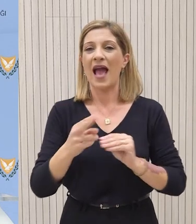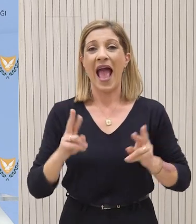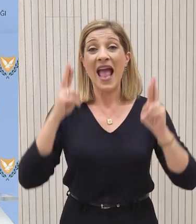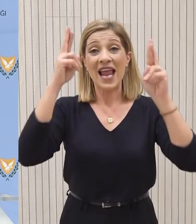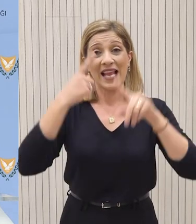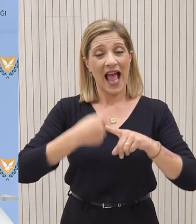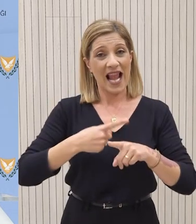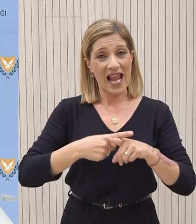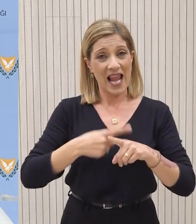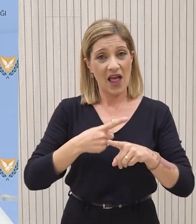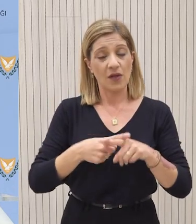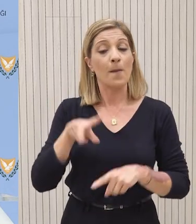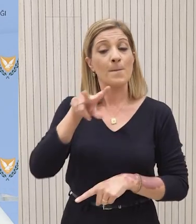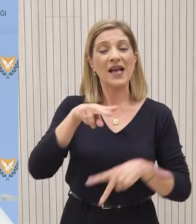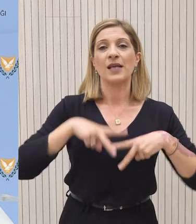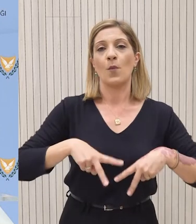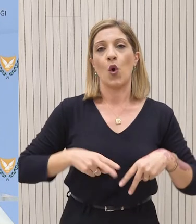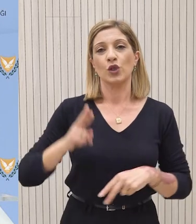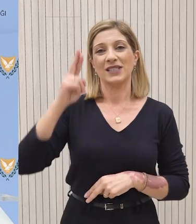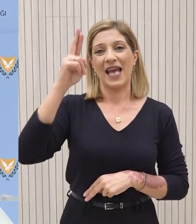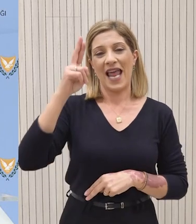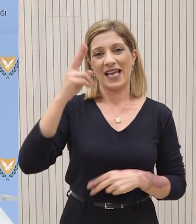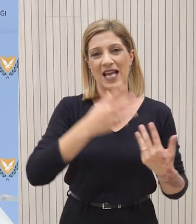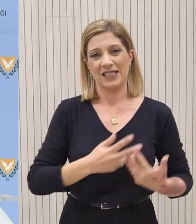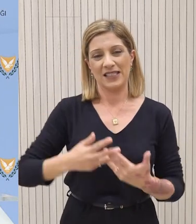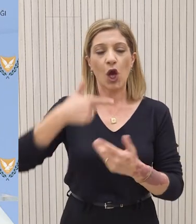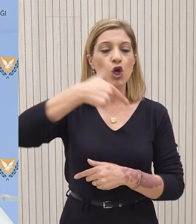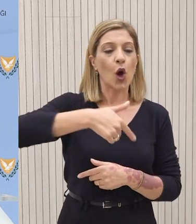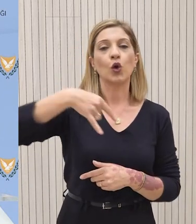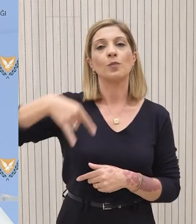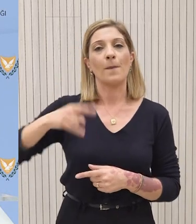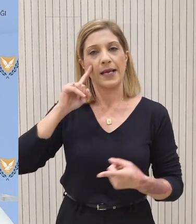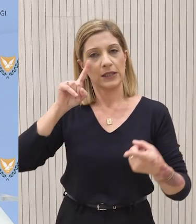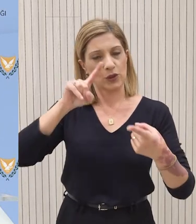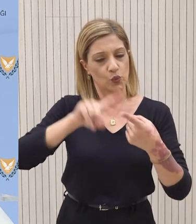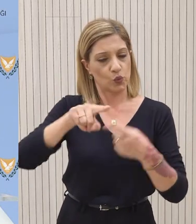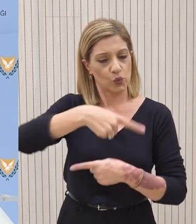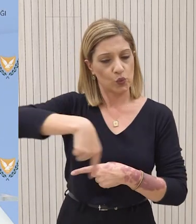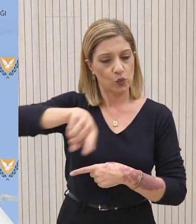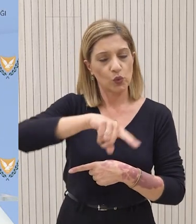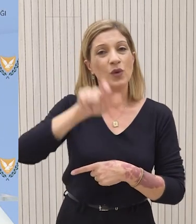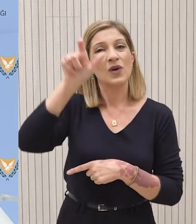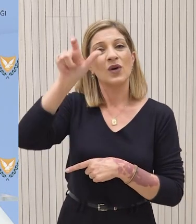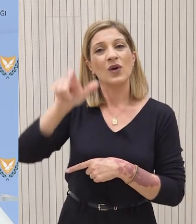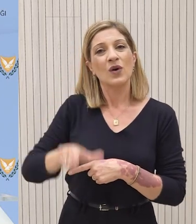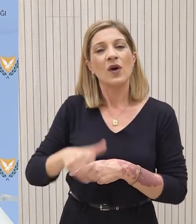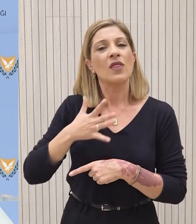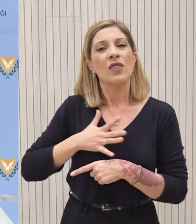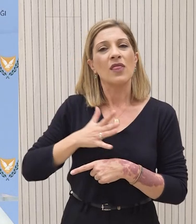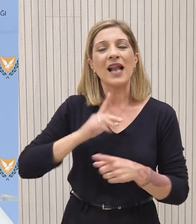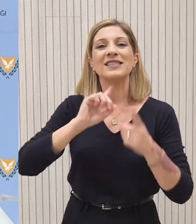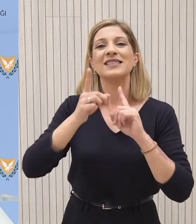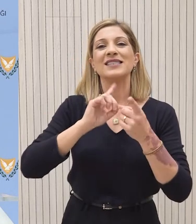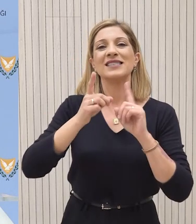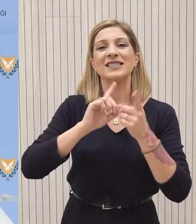Ελλάδος στην παρουσία και του Υπουργού Ενέργειας Εμπορίου και Βιομηχανίας, κ. Γιώργο Παπαναστασίου. Ο ΑΔΜΙΕ με την επίτευξη στρατηγικής